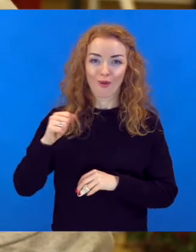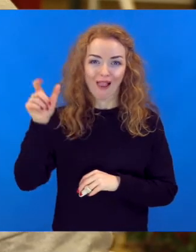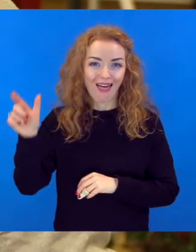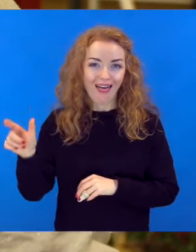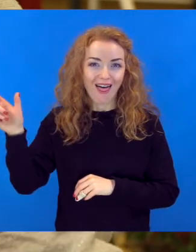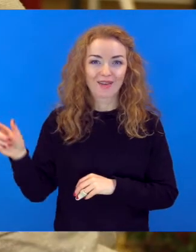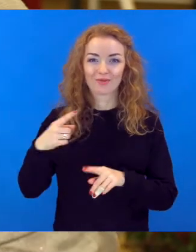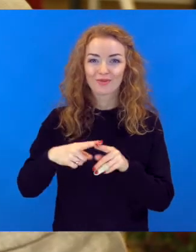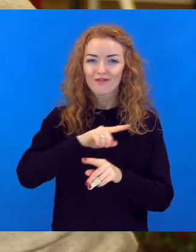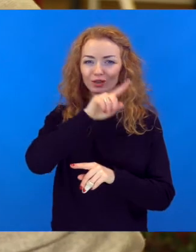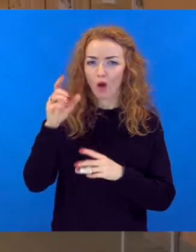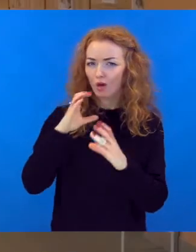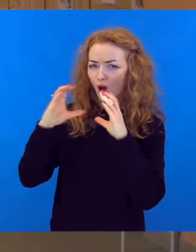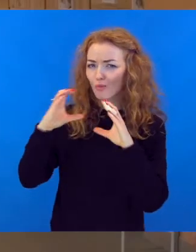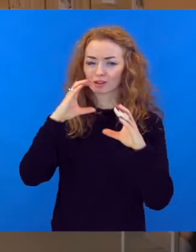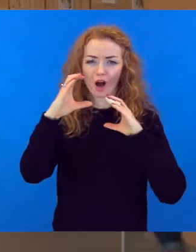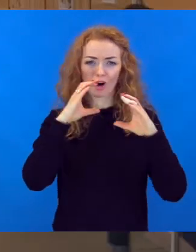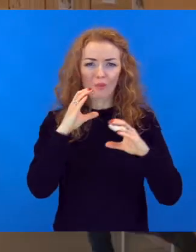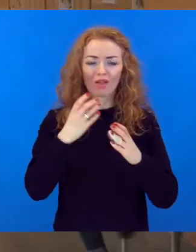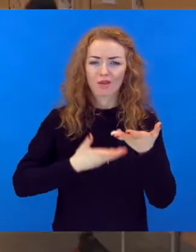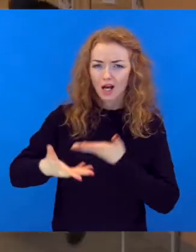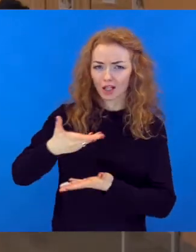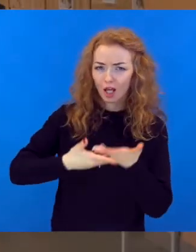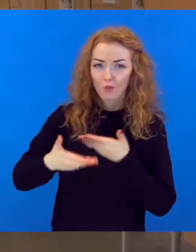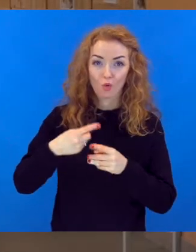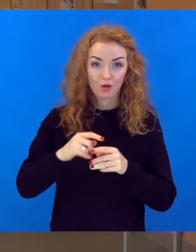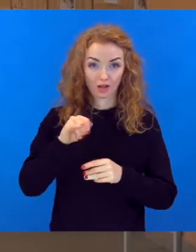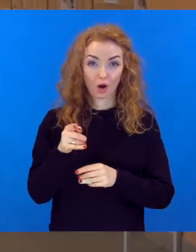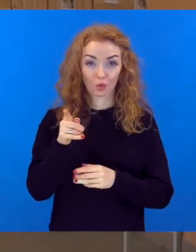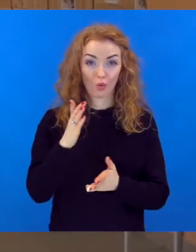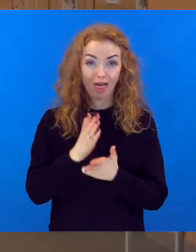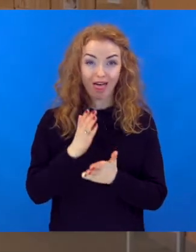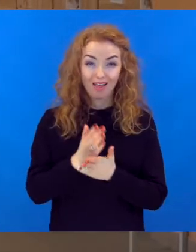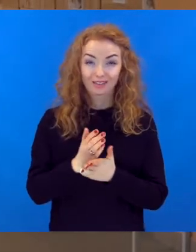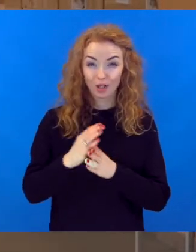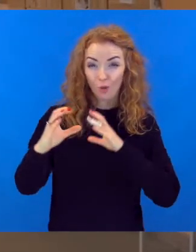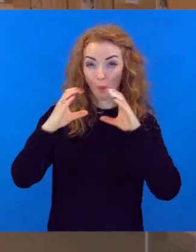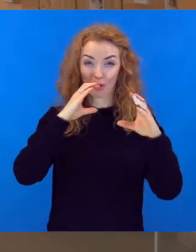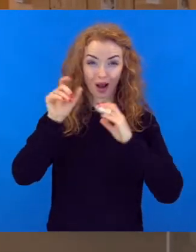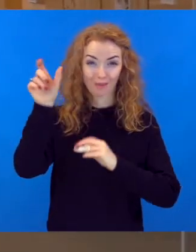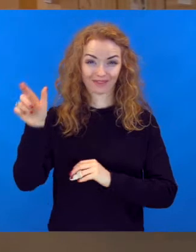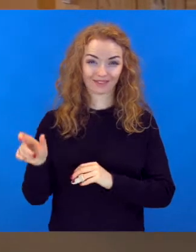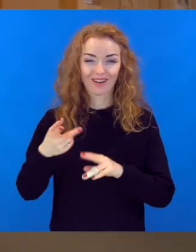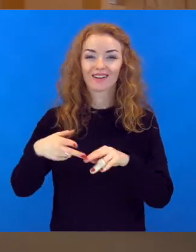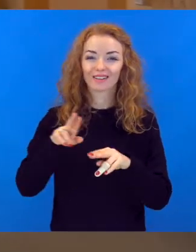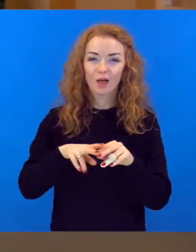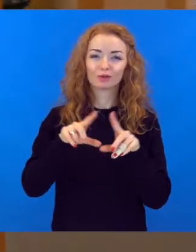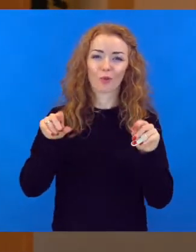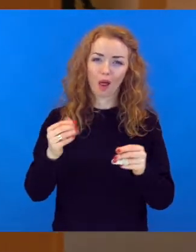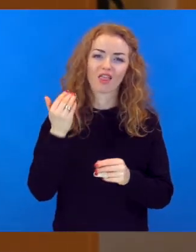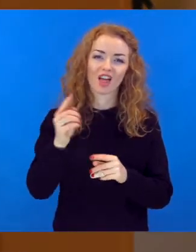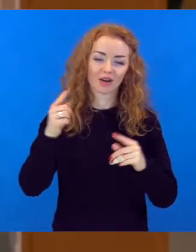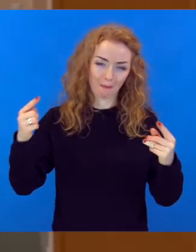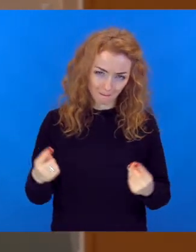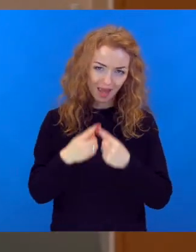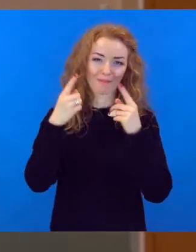kolēģi, ar kuriem tev visu laiku jākomunicē, ar kuriem tev ir jāsadarbojās. Ja tu esi tāds komunikābils cilvēks, tad skola ir